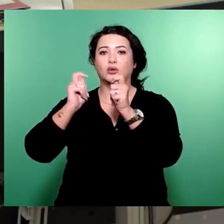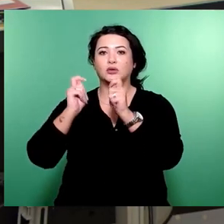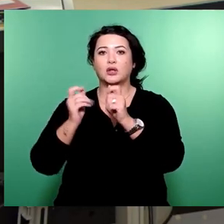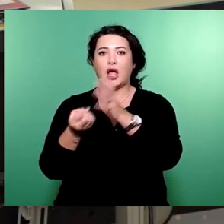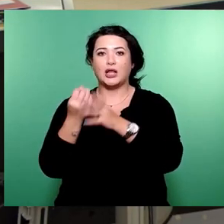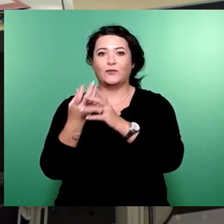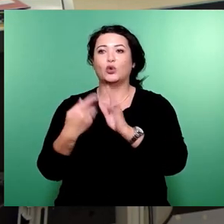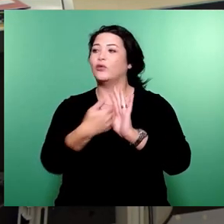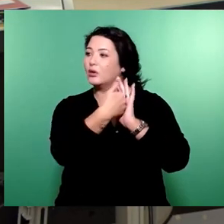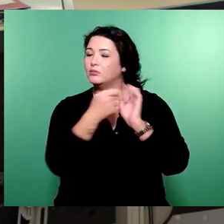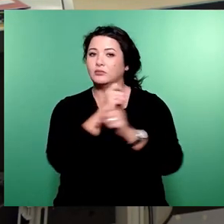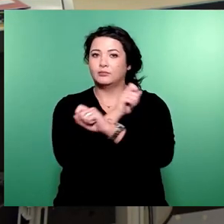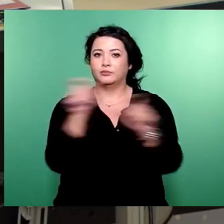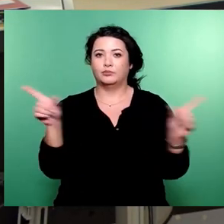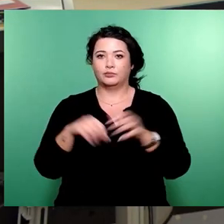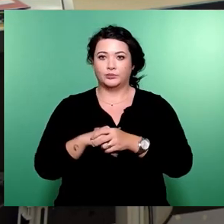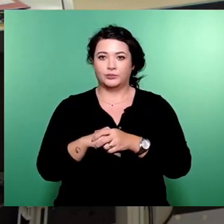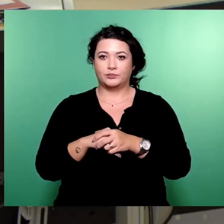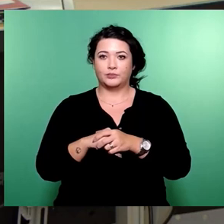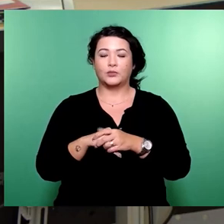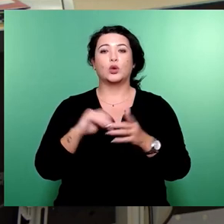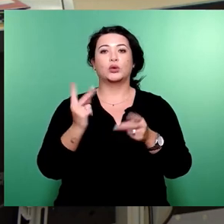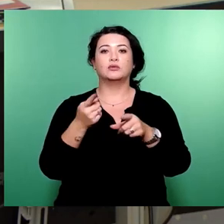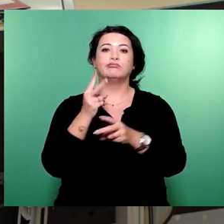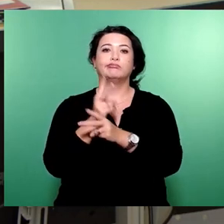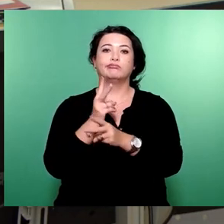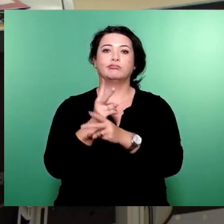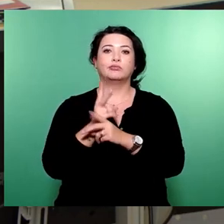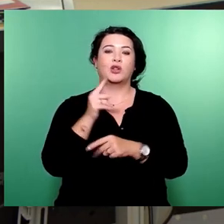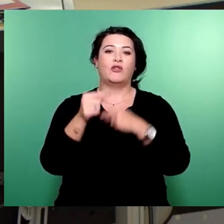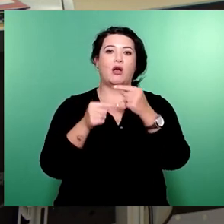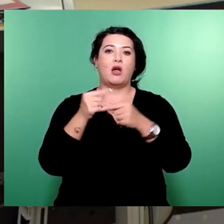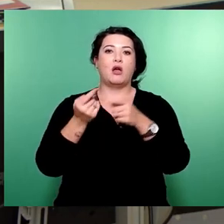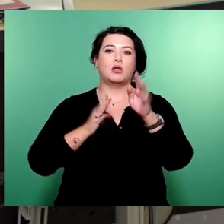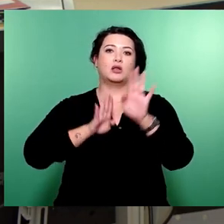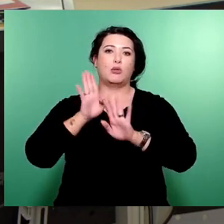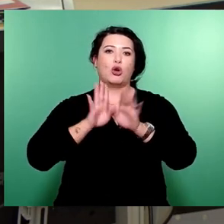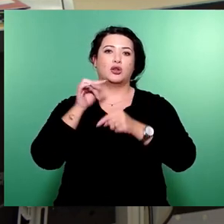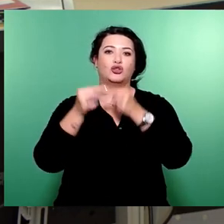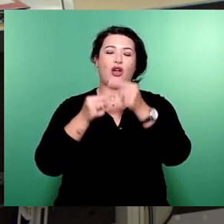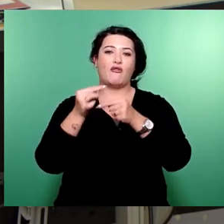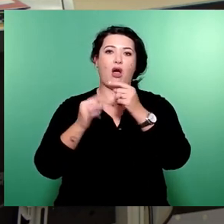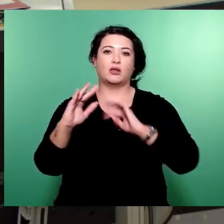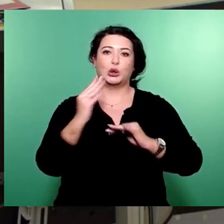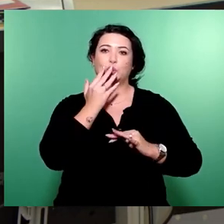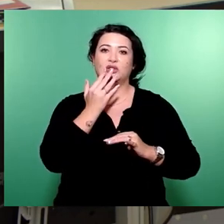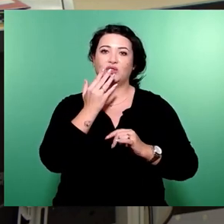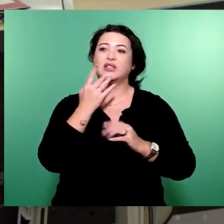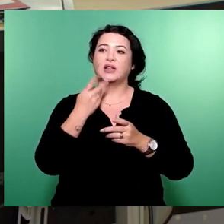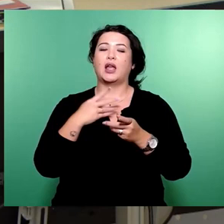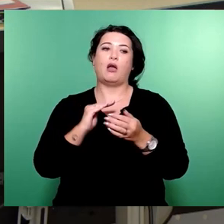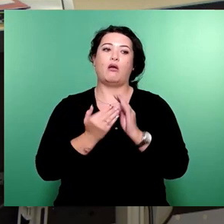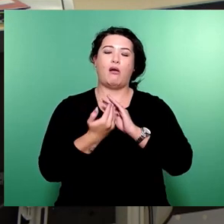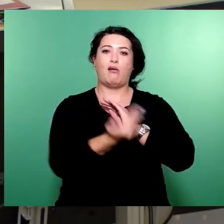zu stellen, das übliche Verfahren, das demokratische Verfahren kurzfristig die Sachen einzureichen, damit man